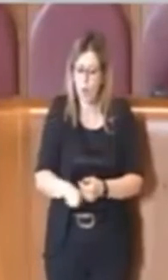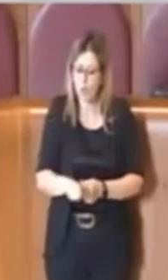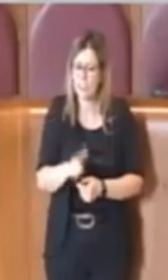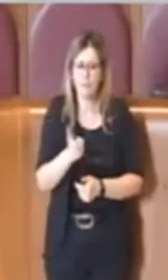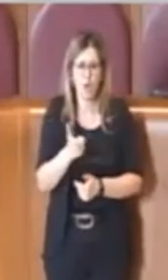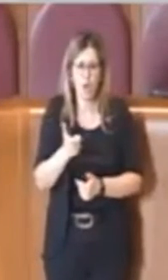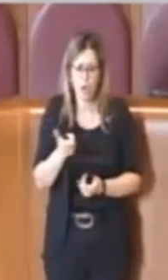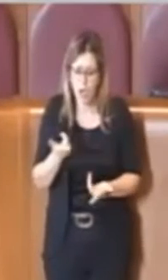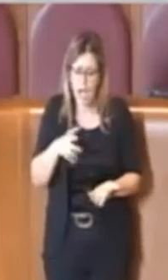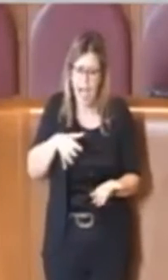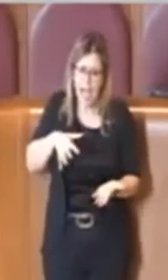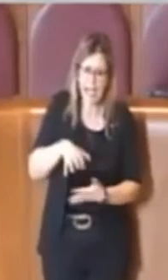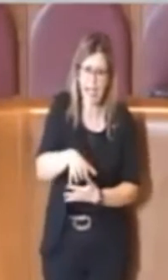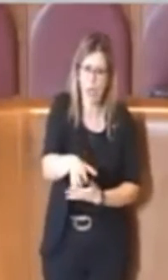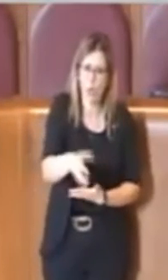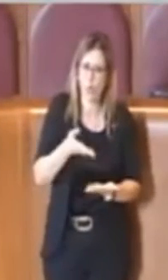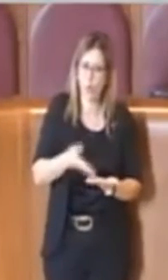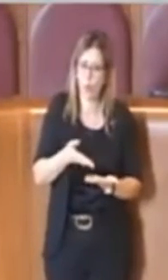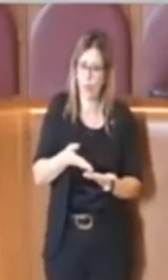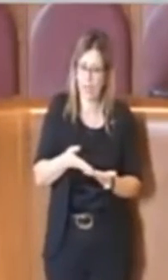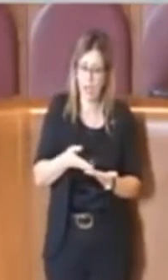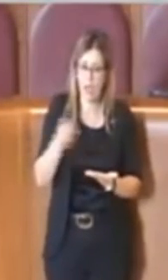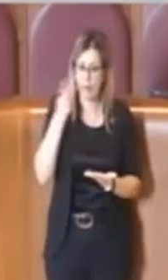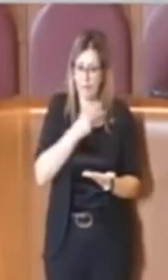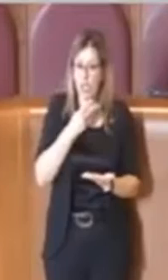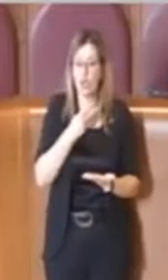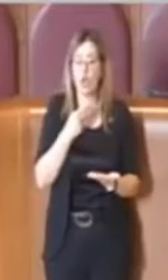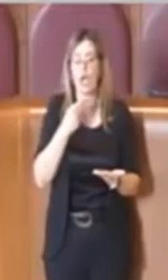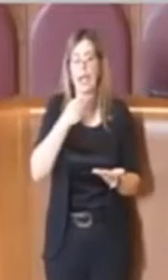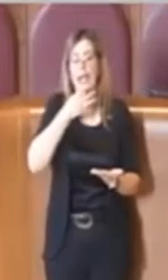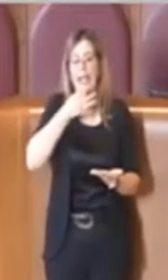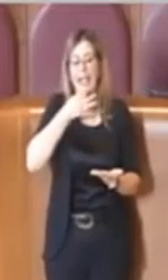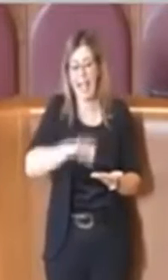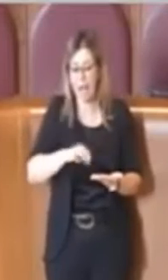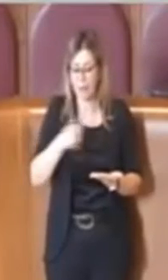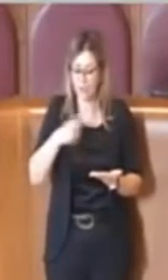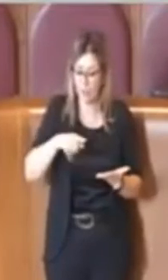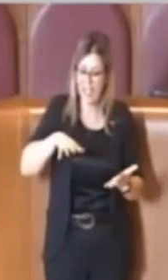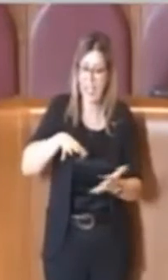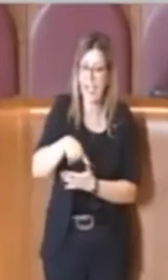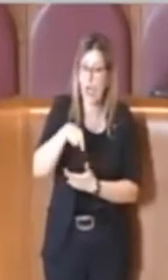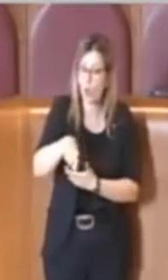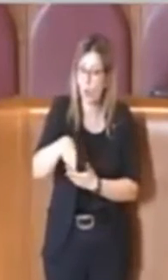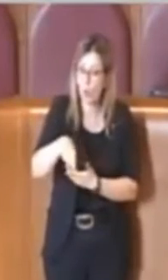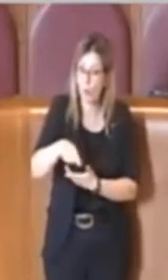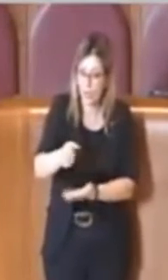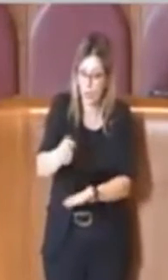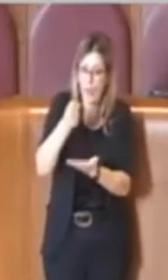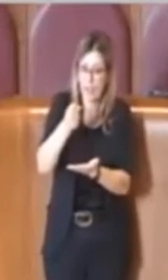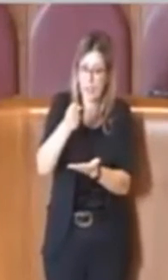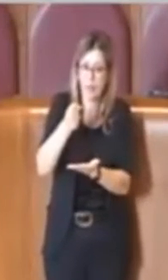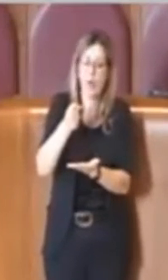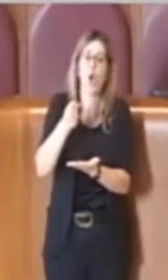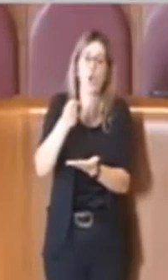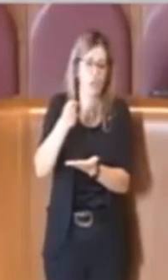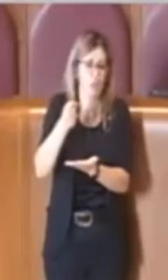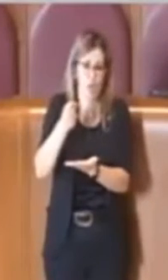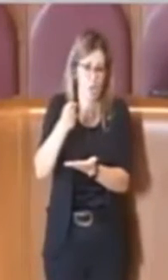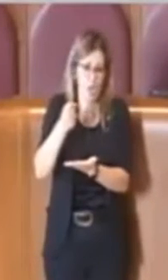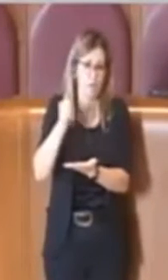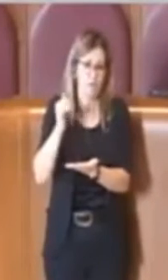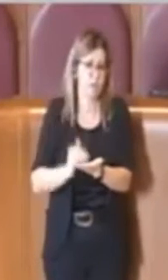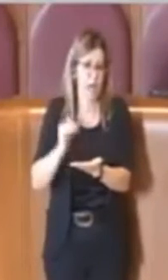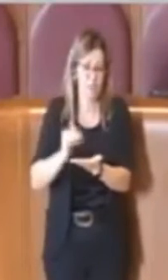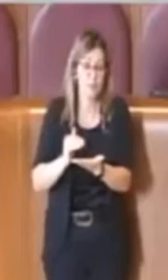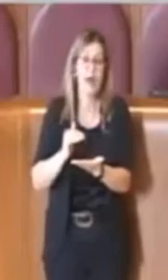risorse, visto che la capacità è bassissima di recupero di queste risorse, ma che poi questo logicamente va a